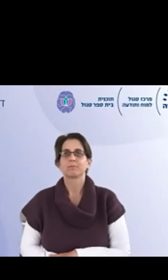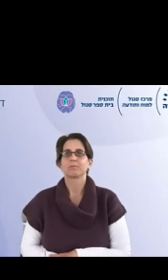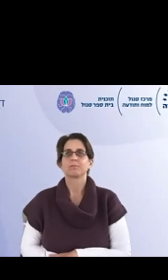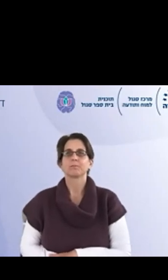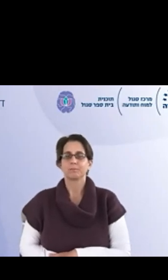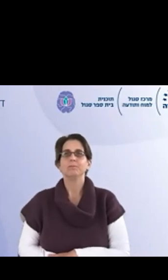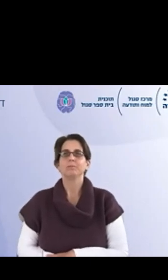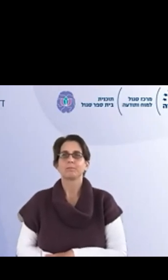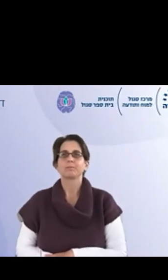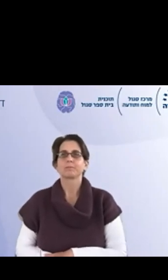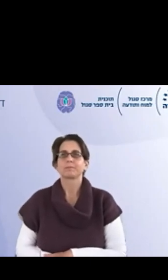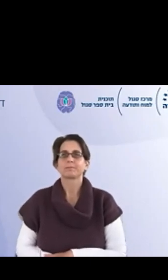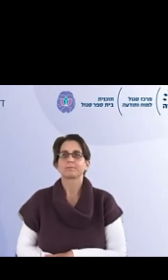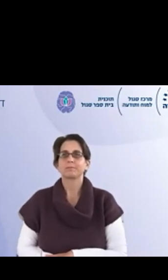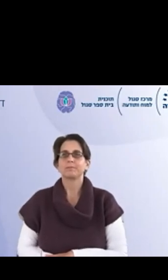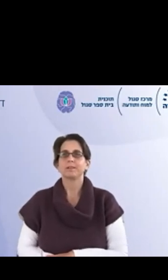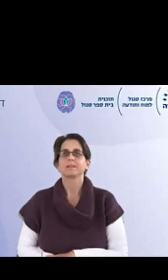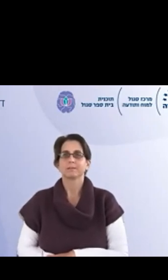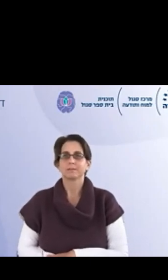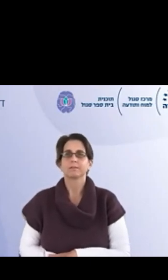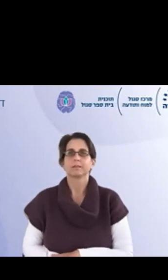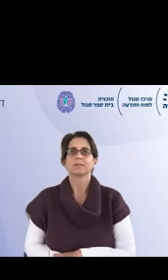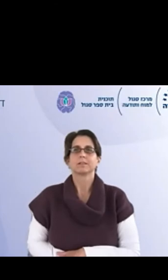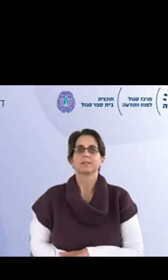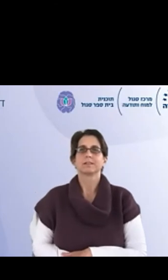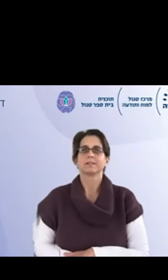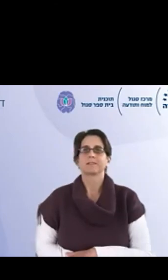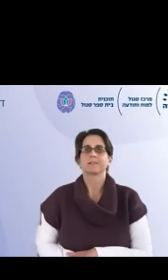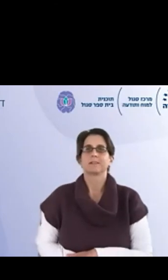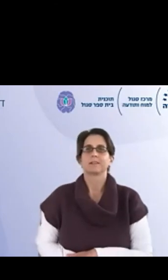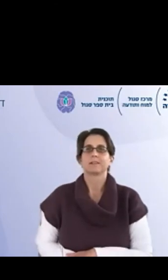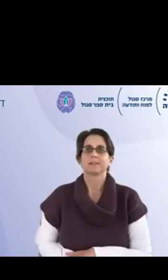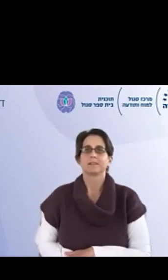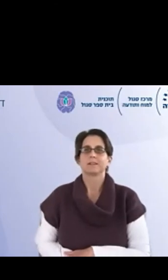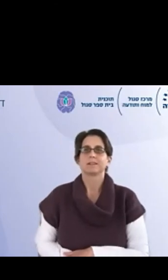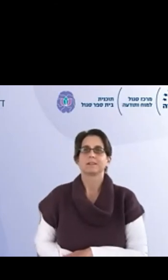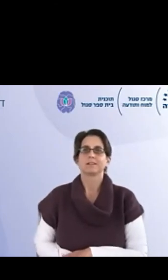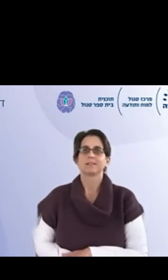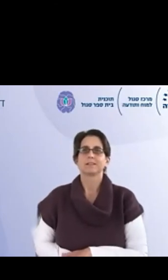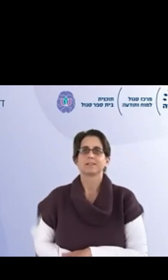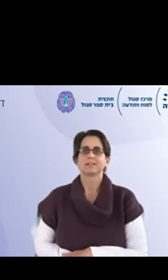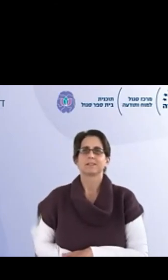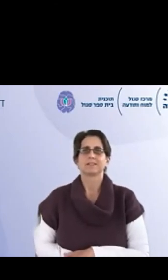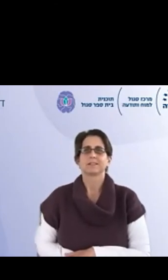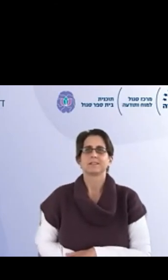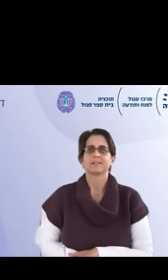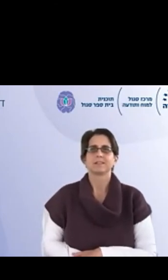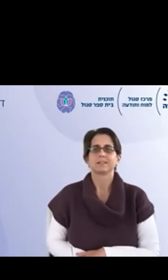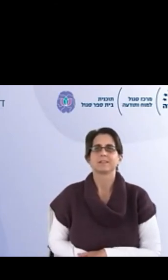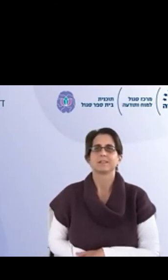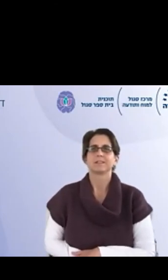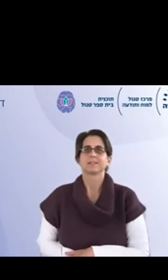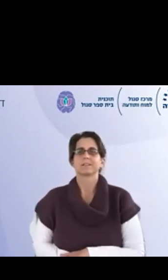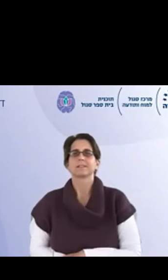העצמית איך בעצם הם מפים את הצרכים של המערכת דרך המודל הזה הוא מודל מצוי, אנחנו גם מכנסנו את זה כחלק ככלי